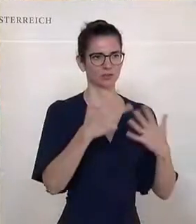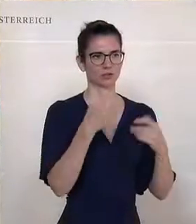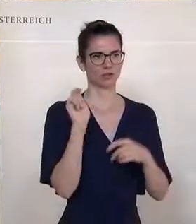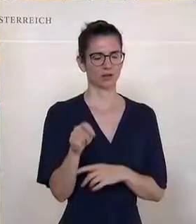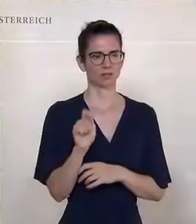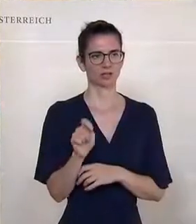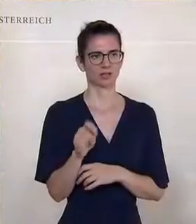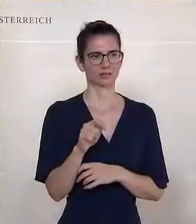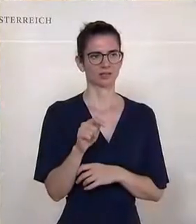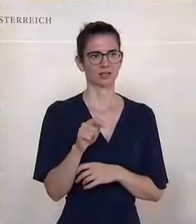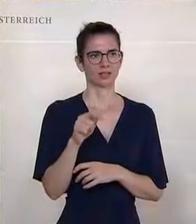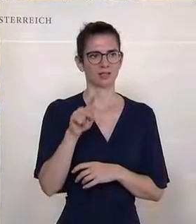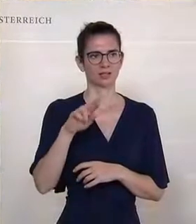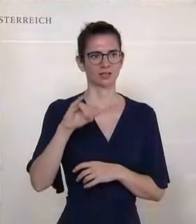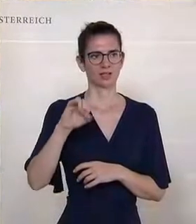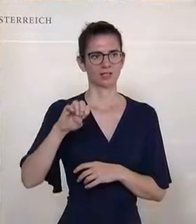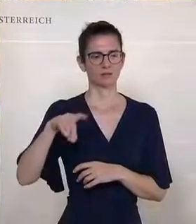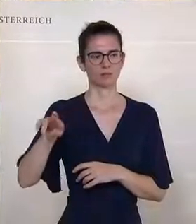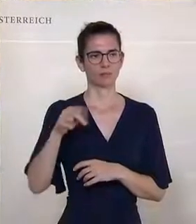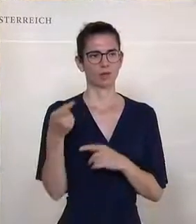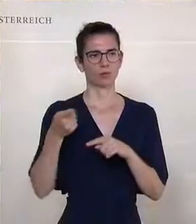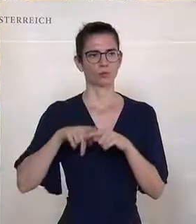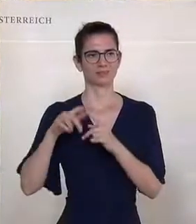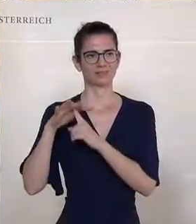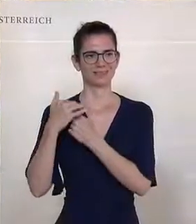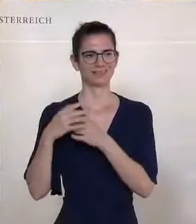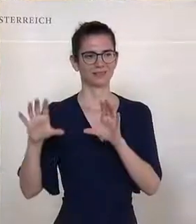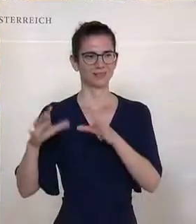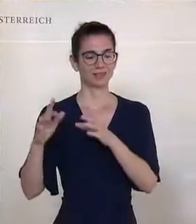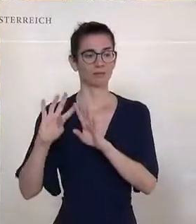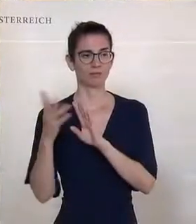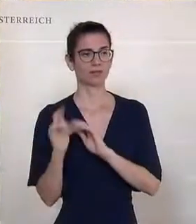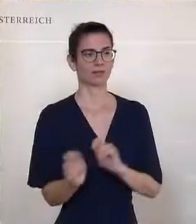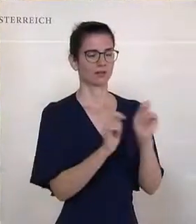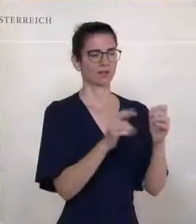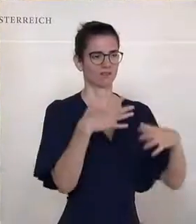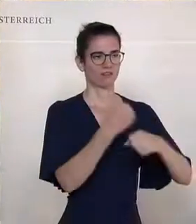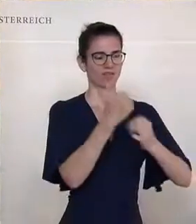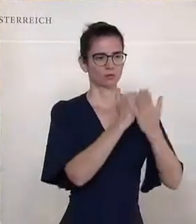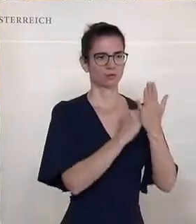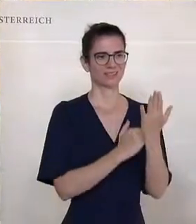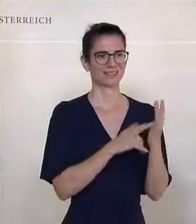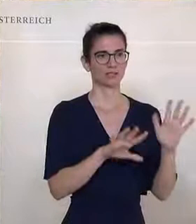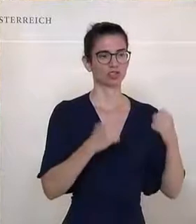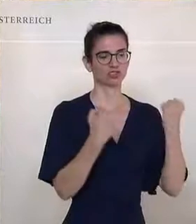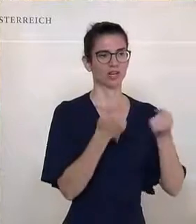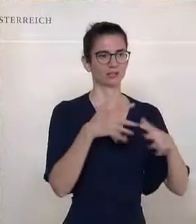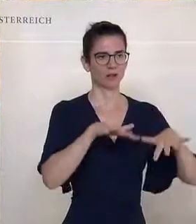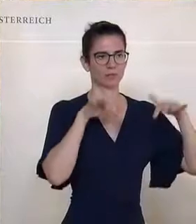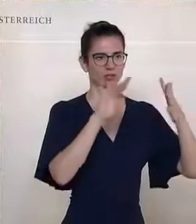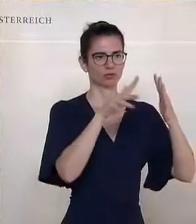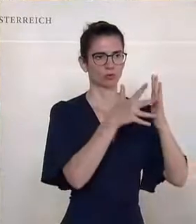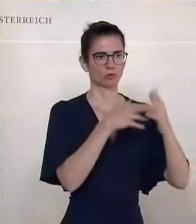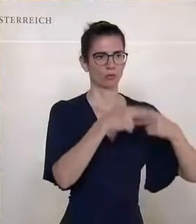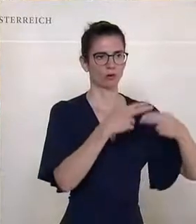IFI steht für internationale Finanzinstitutionen. Der Nationalrat wird heute die gesetzliche